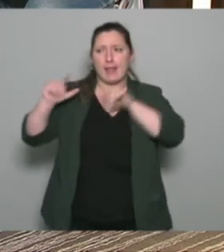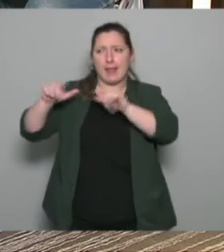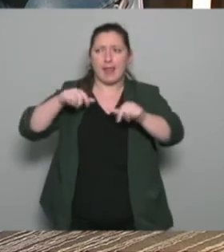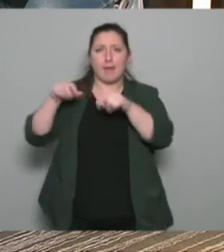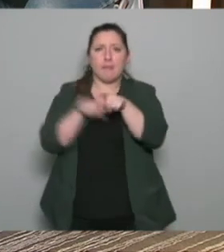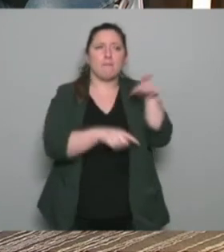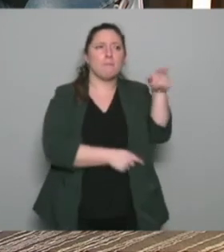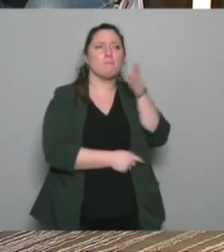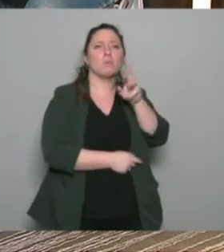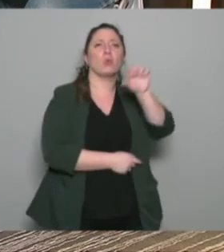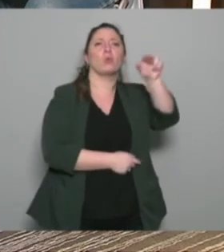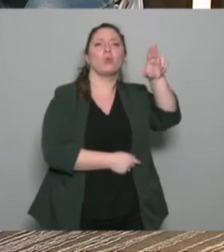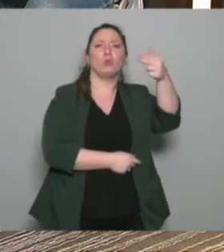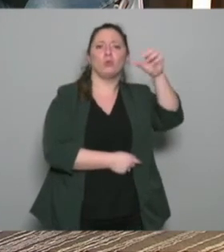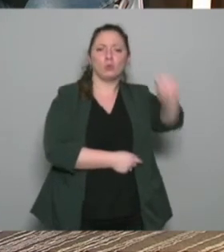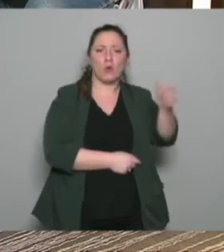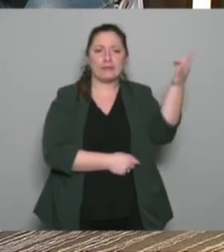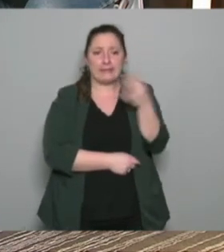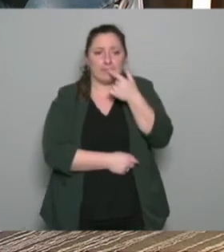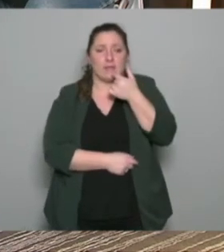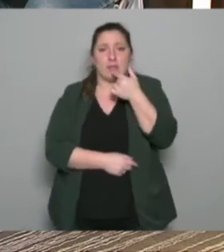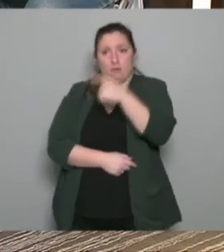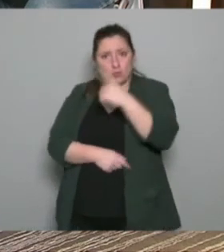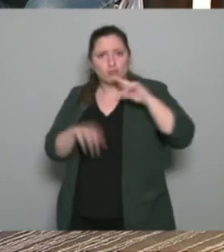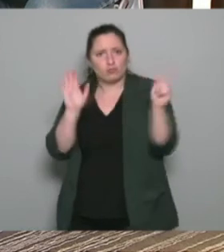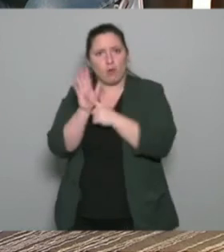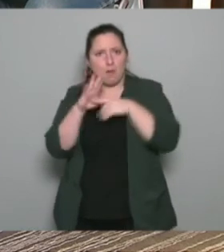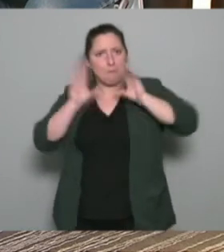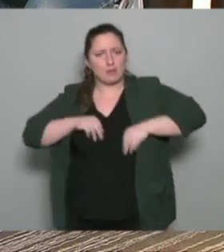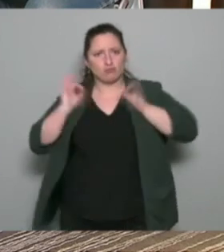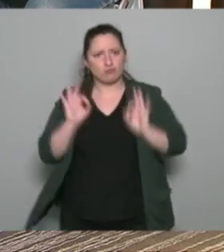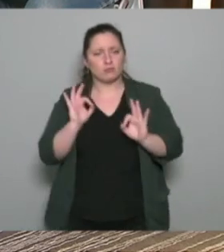par Bruno et assimilées comme l'a précisé Angelina